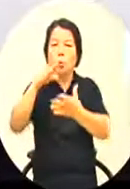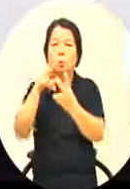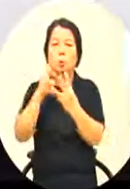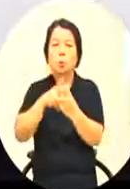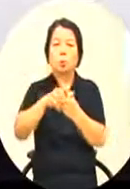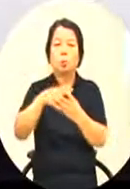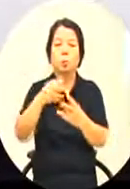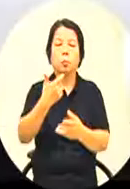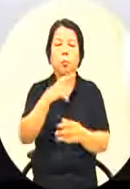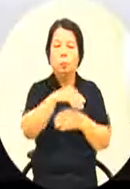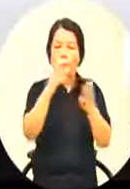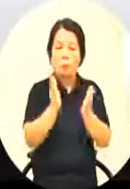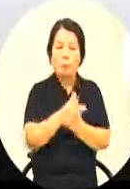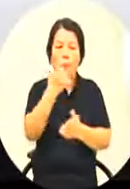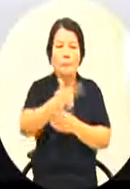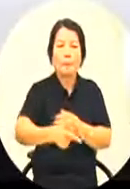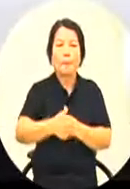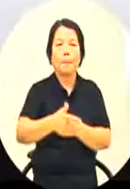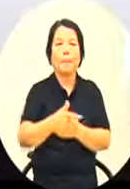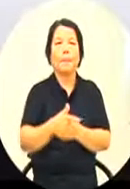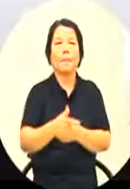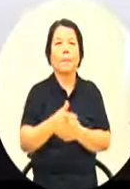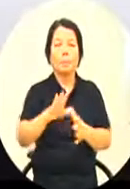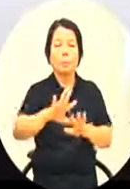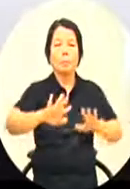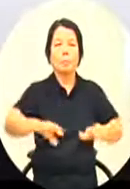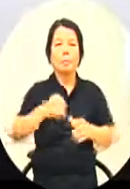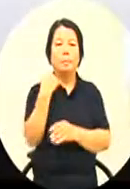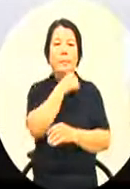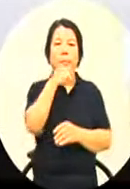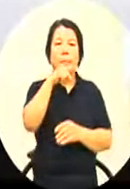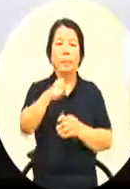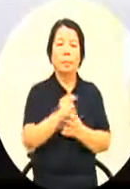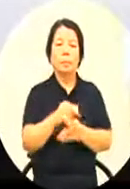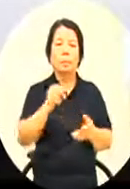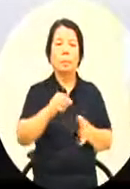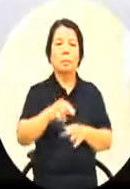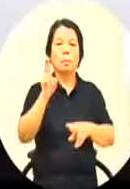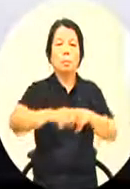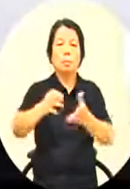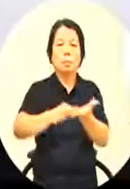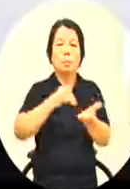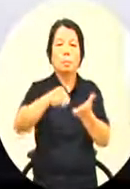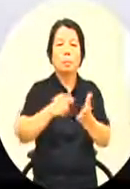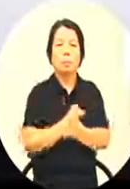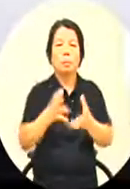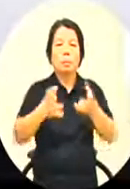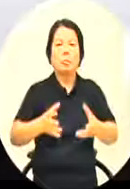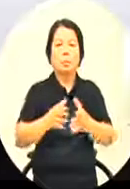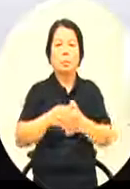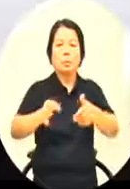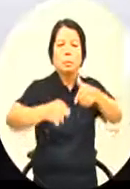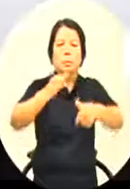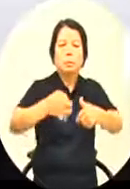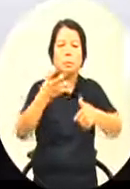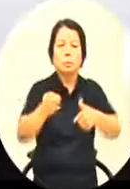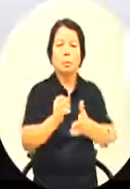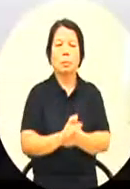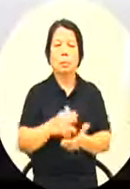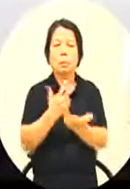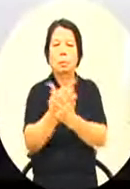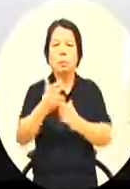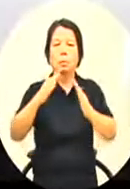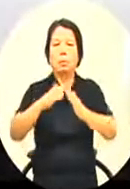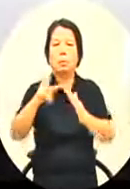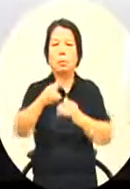但是一步一步来坦白讲我们台湾就缺乏这种所谓拍卖机制没有办法建立那个价格所以我们的艺术家坦白讲